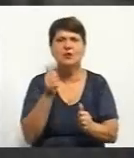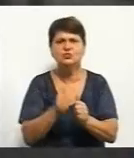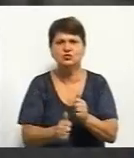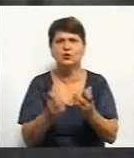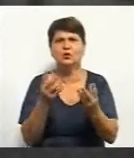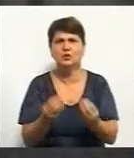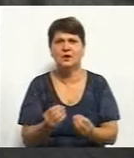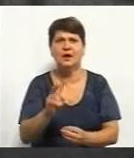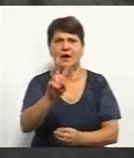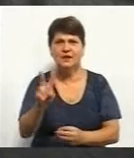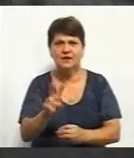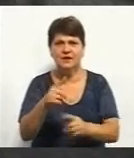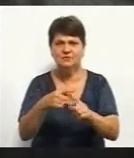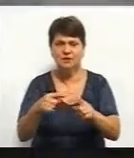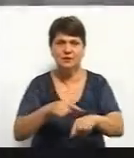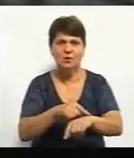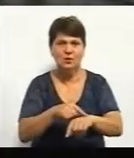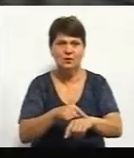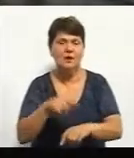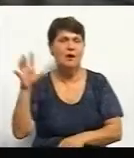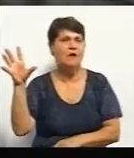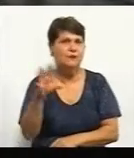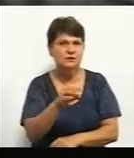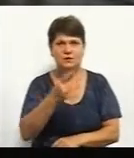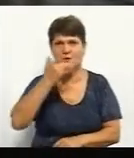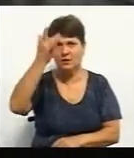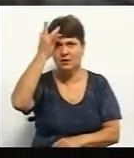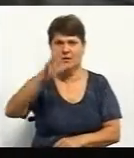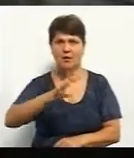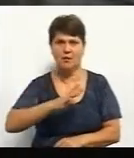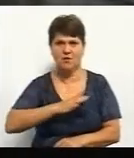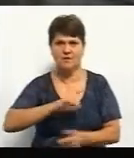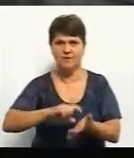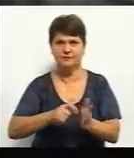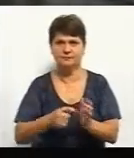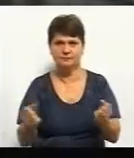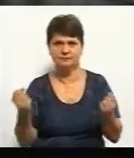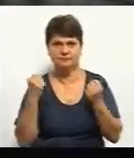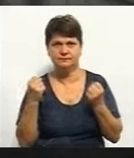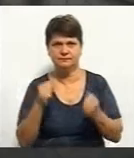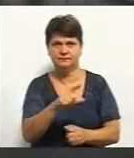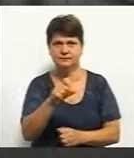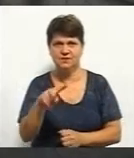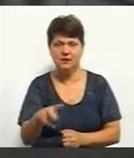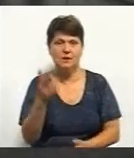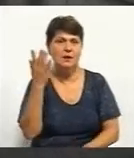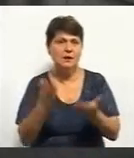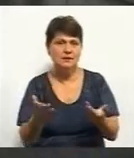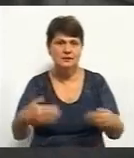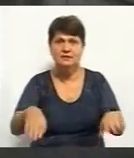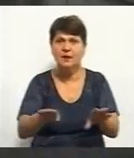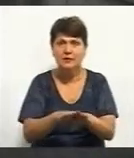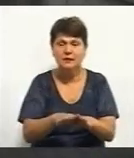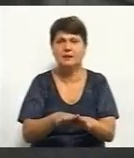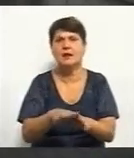2,5 години. Провели все літо в залі. Якщо був закритий зал, ми займалися на вулиці. Знаходили місця, де